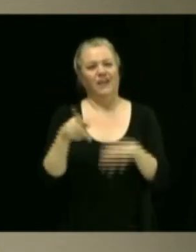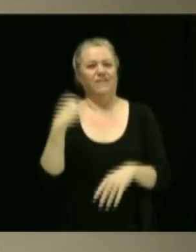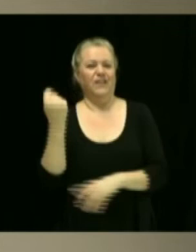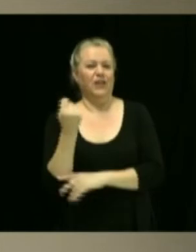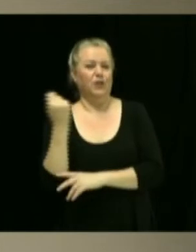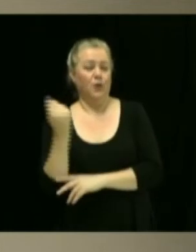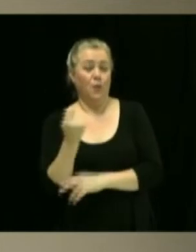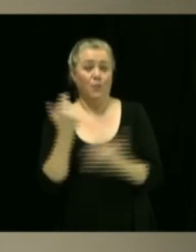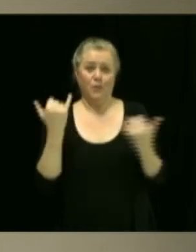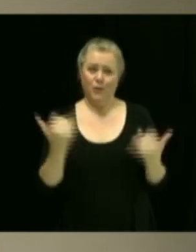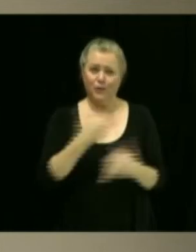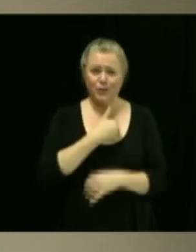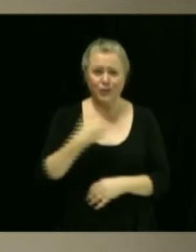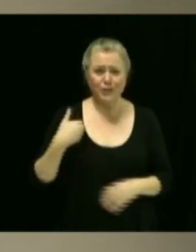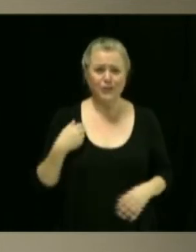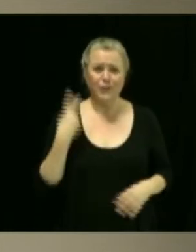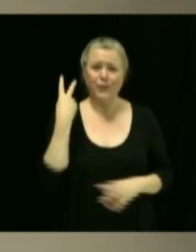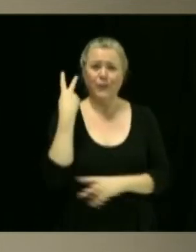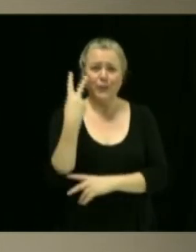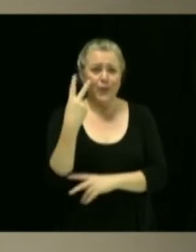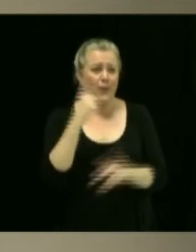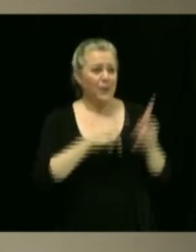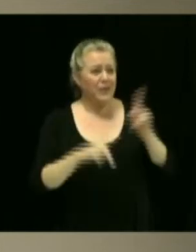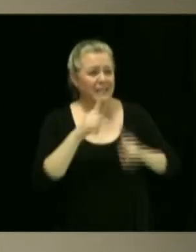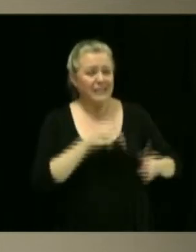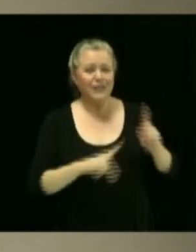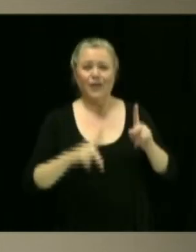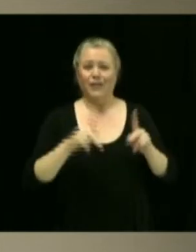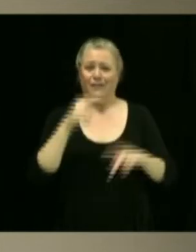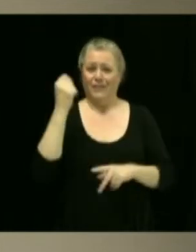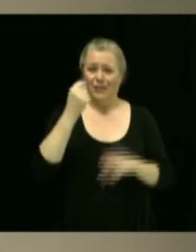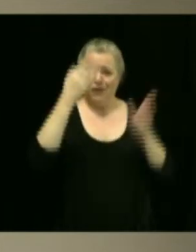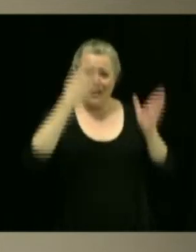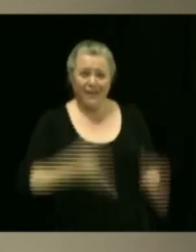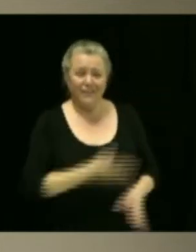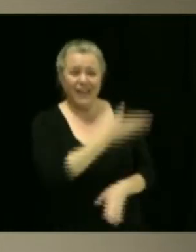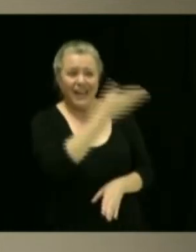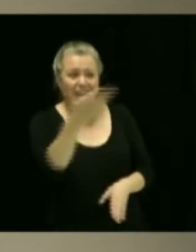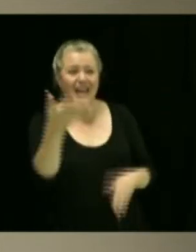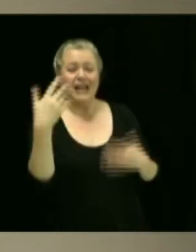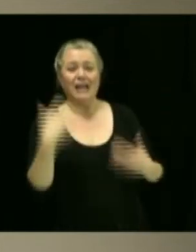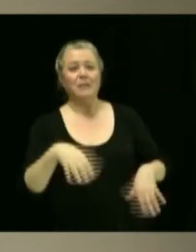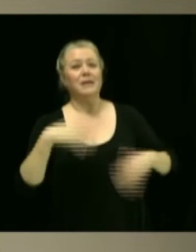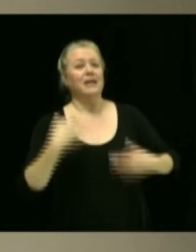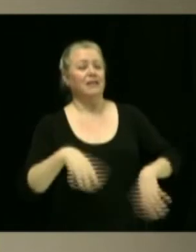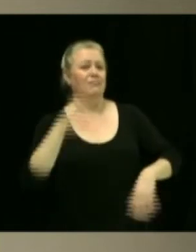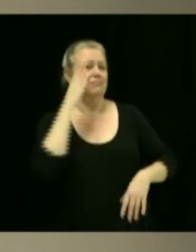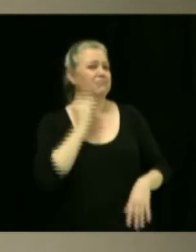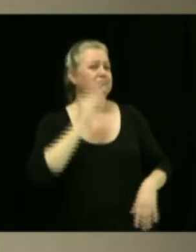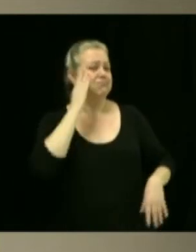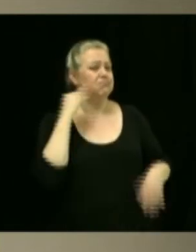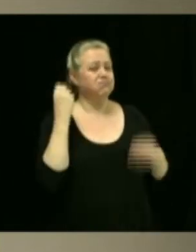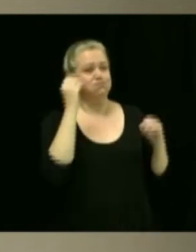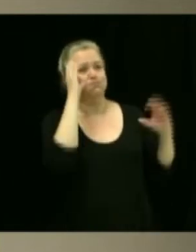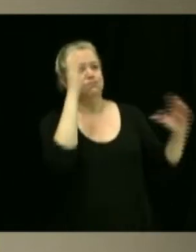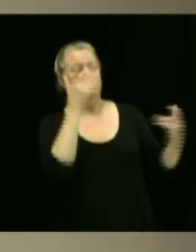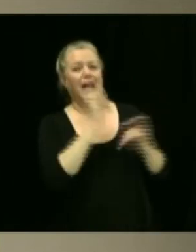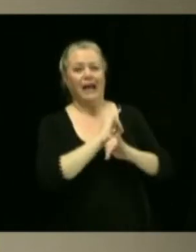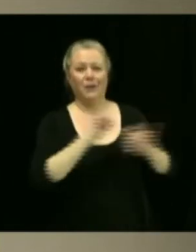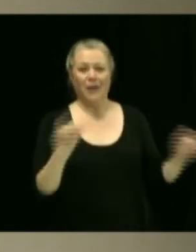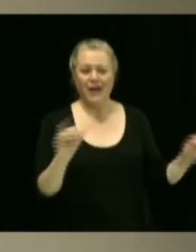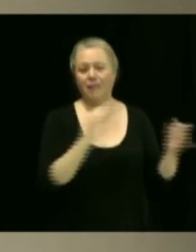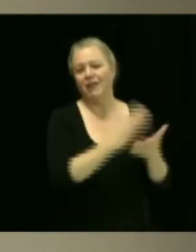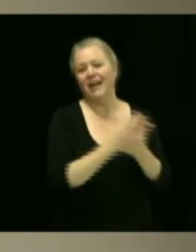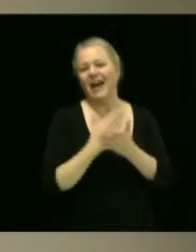sur deux Victoriavilleois avec une feuille de route impressionnante pour nous accompagner dans nos prochains défis. Alors, je vous félicite, messieurs. Ce